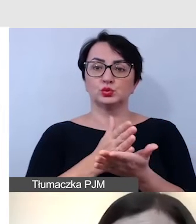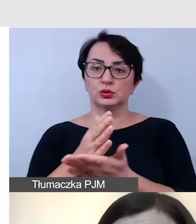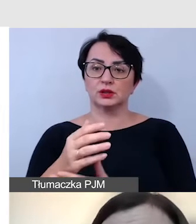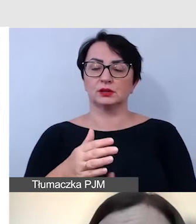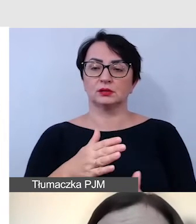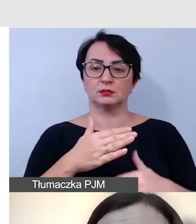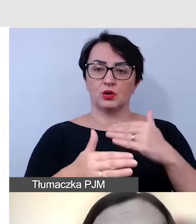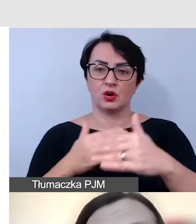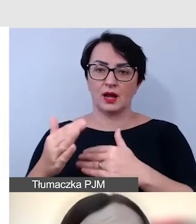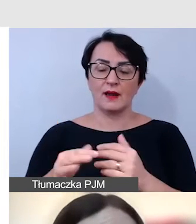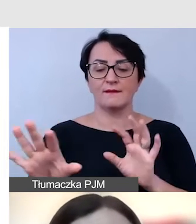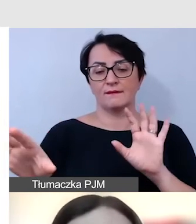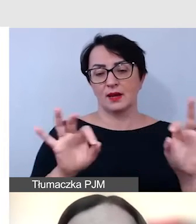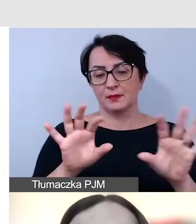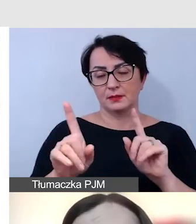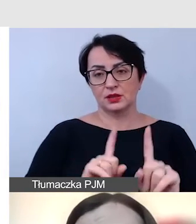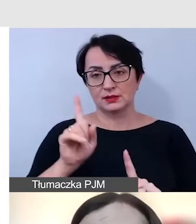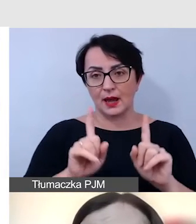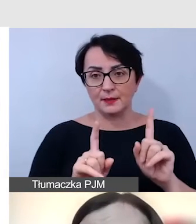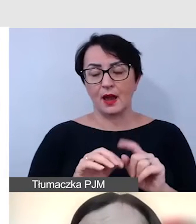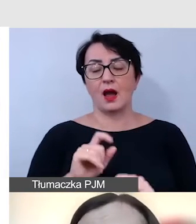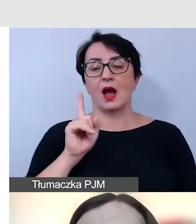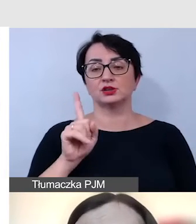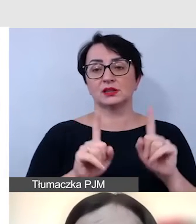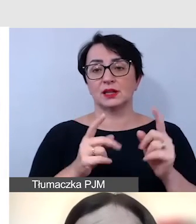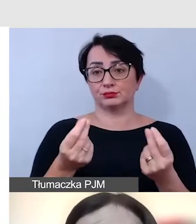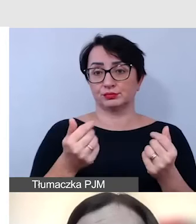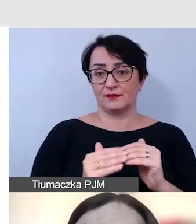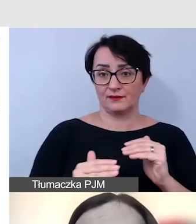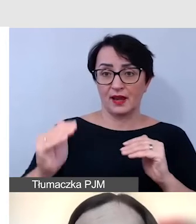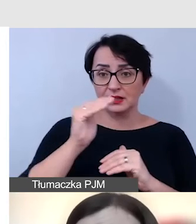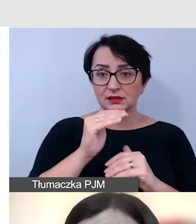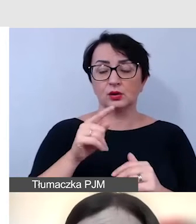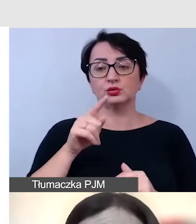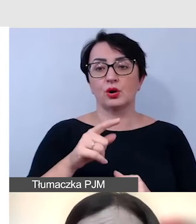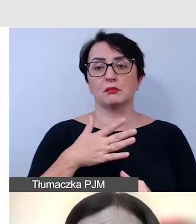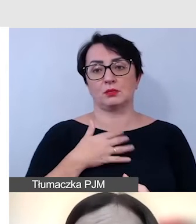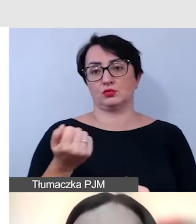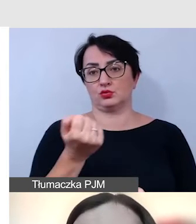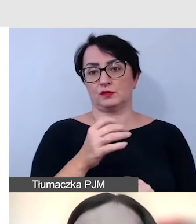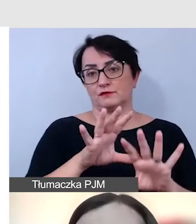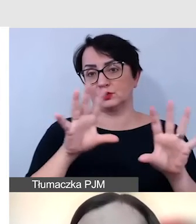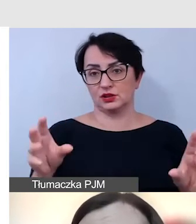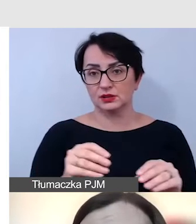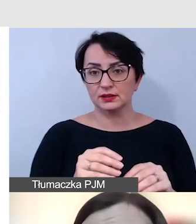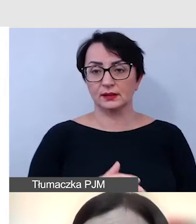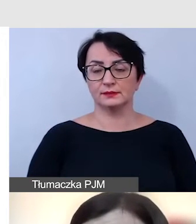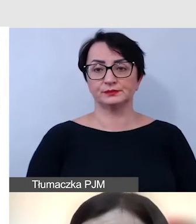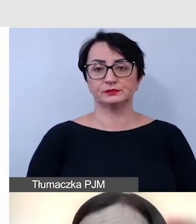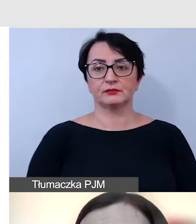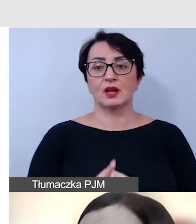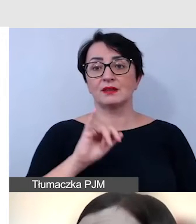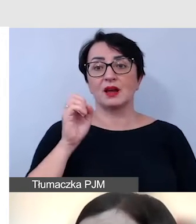Czasami z tych usług będziemy wybierać. Czasami, jeśli mamy budżet, będziemy w stanie zastosować wszystkie. A w